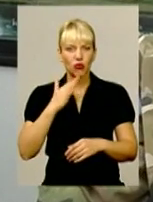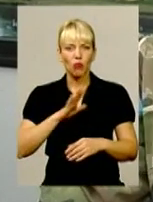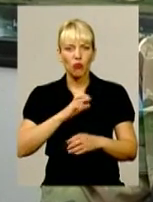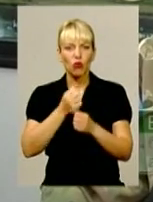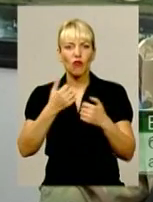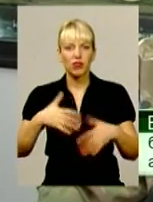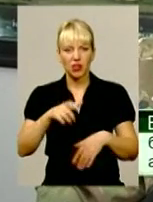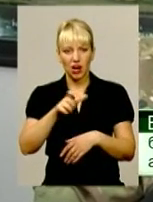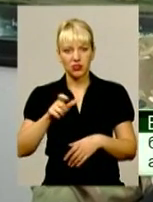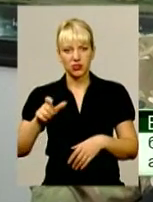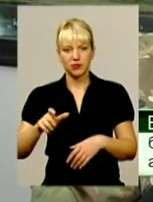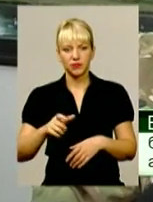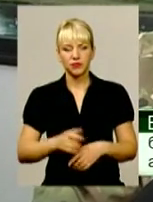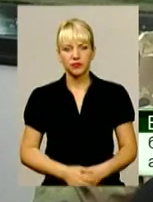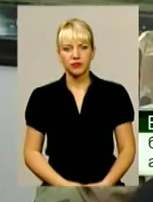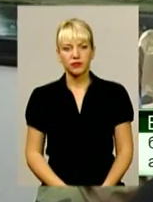Після чоловіка.